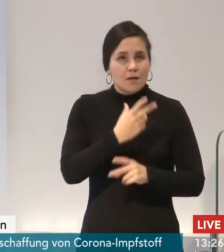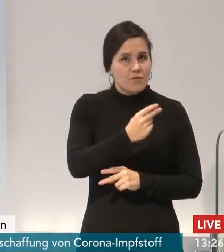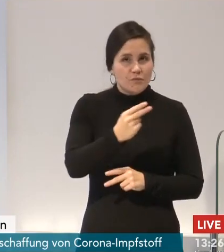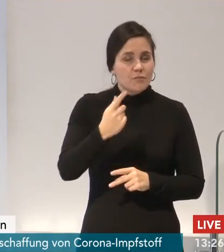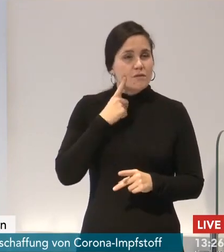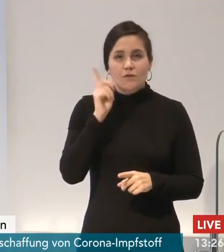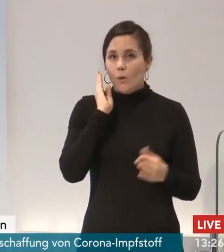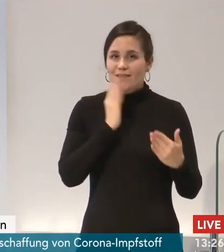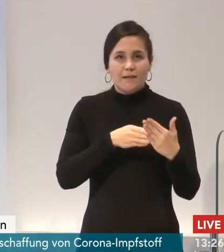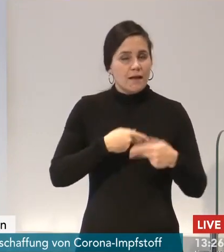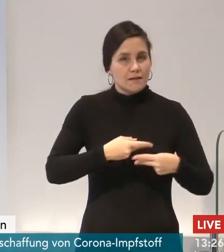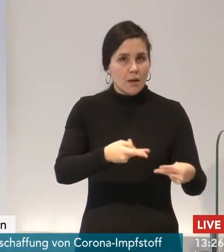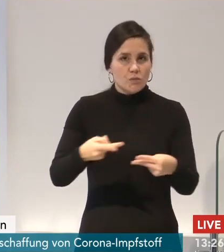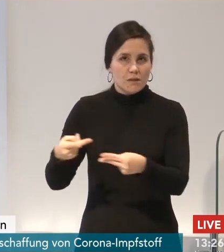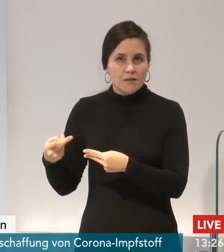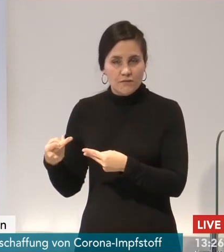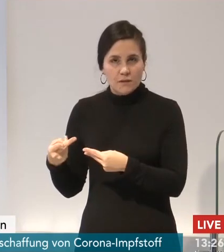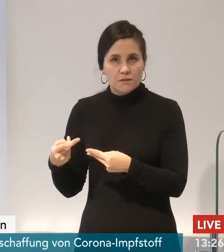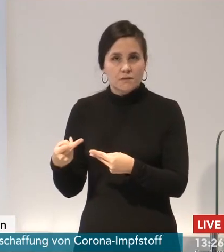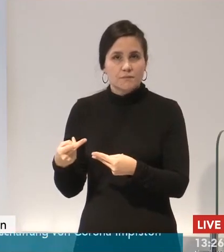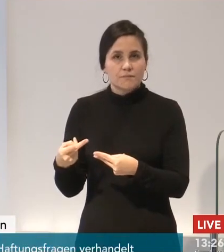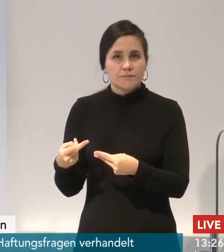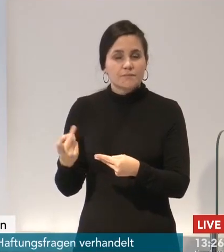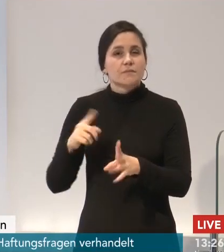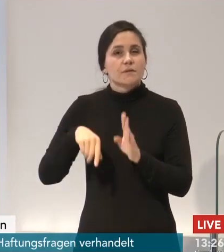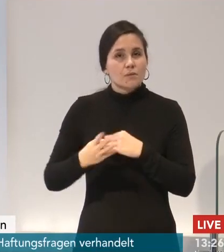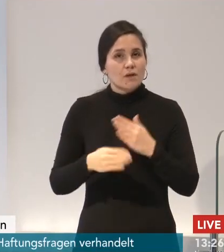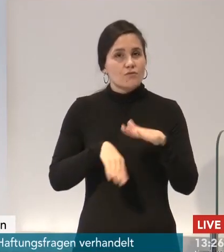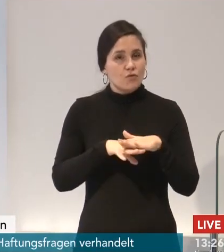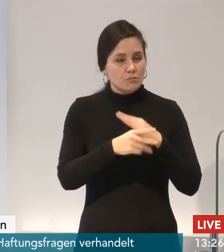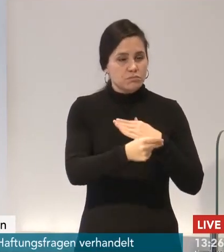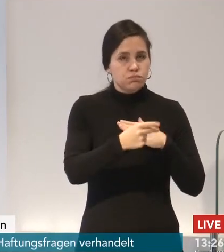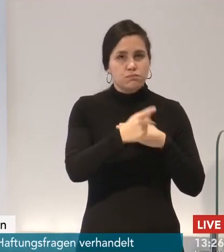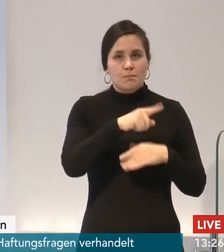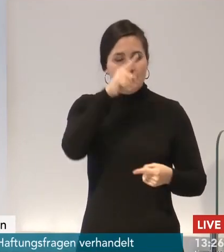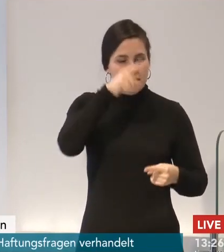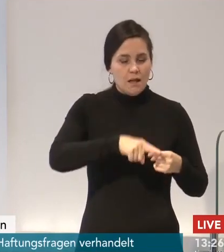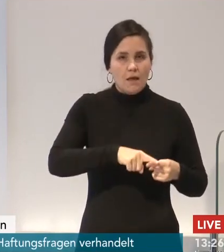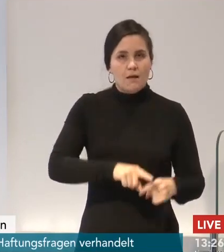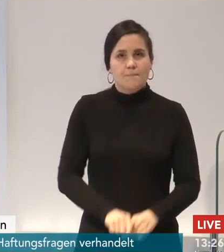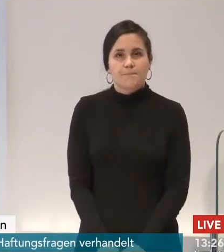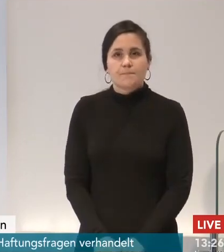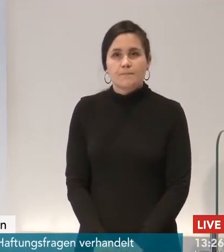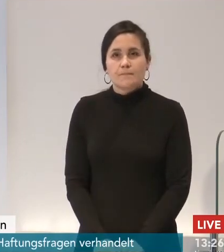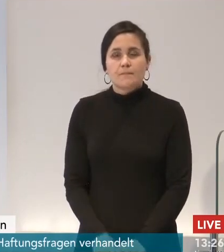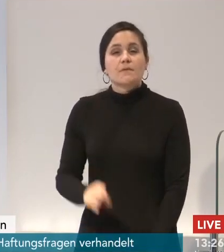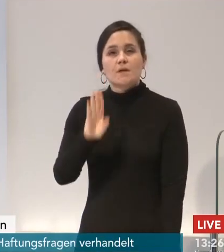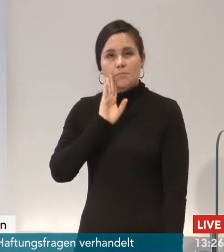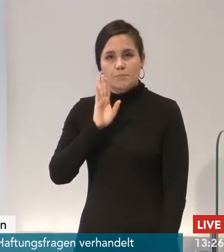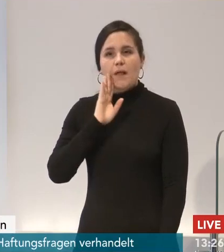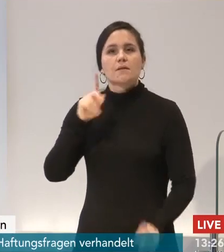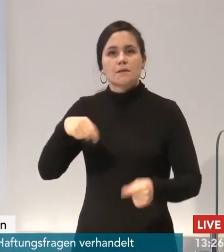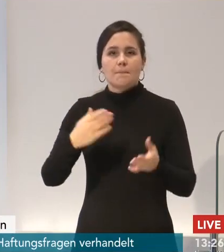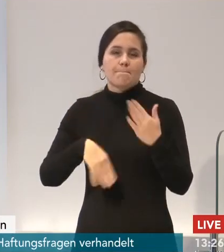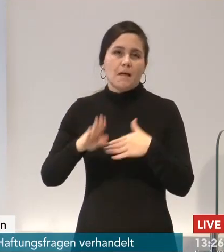dann auch wirklich vollständig verimpft. In den nächsten Wochen wird es weitere Termine geben. Aber wir